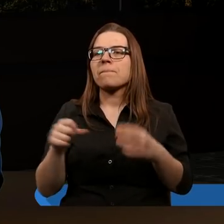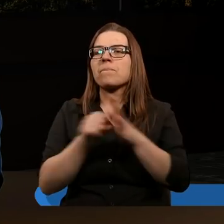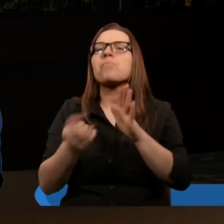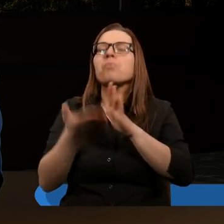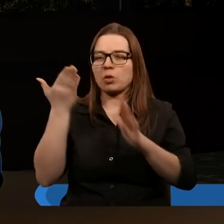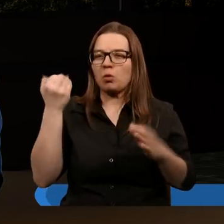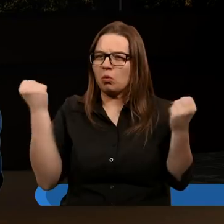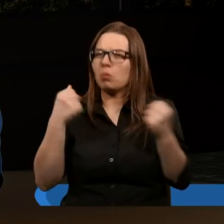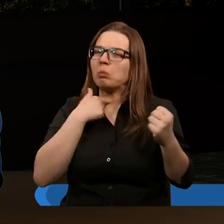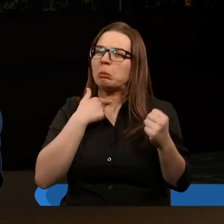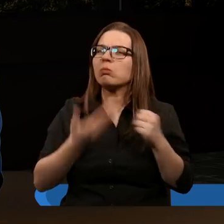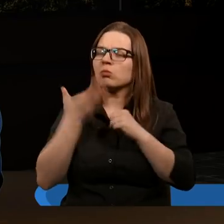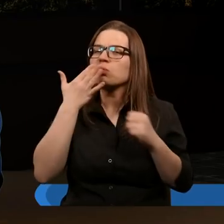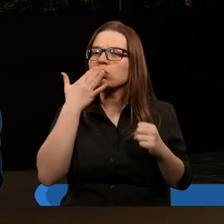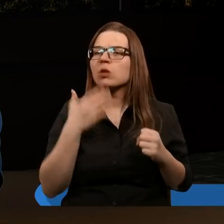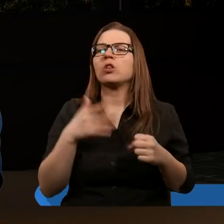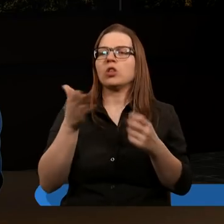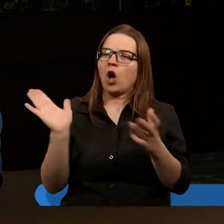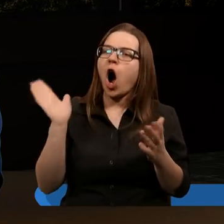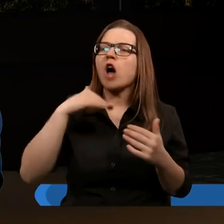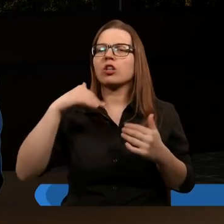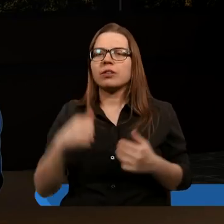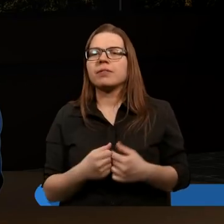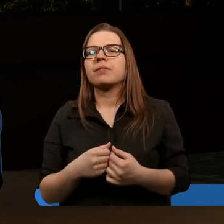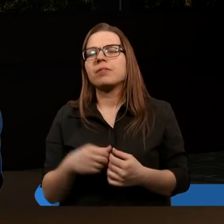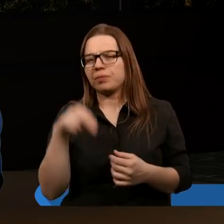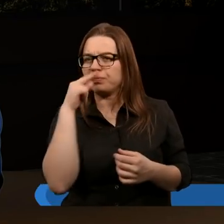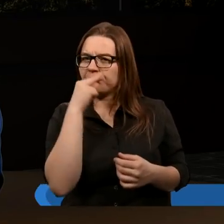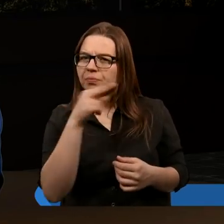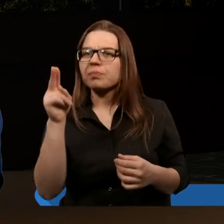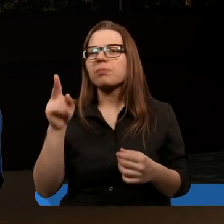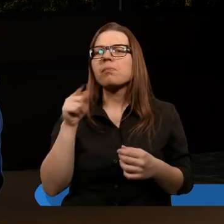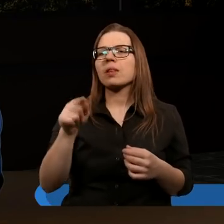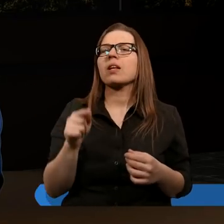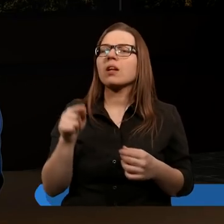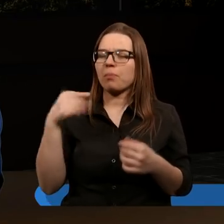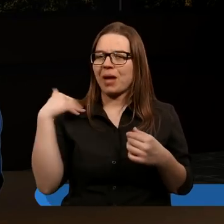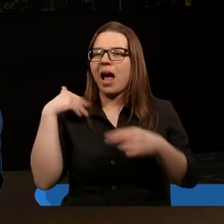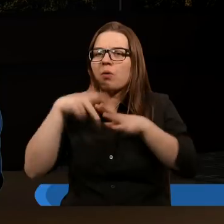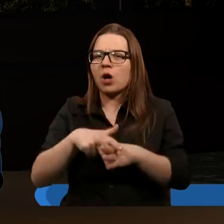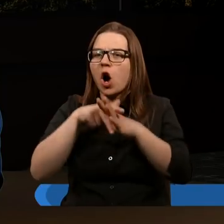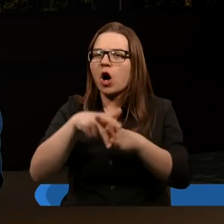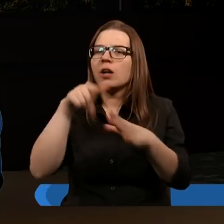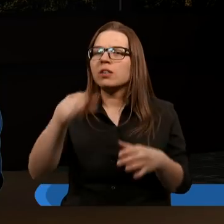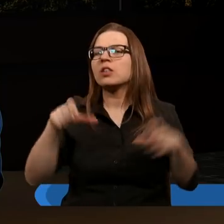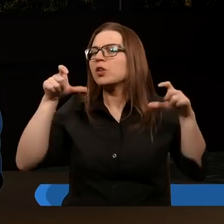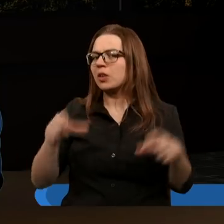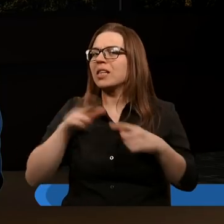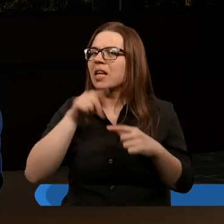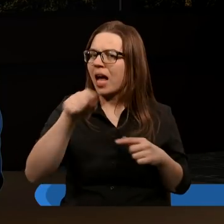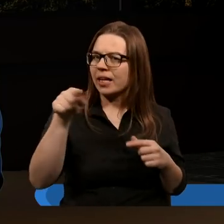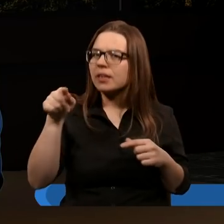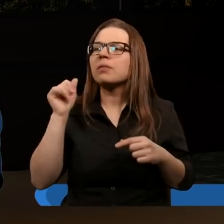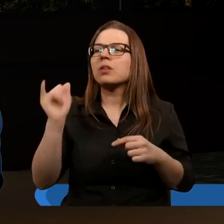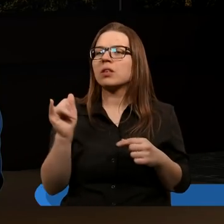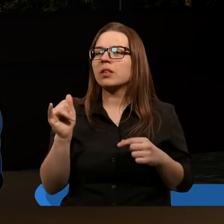donośny jak grzmot, mówiący i widziałem, a oto biały koń, ten zaś, który siedział na nim,